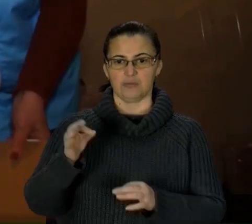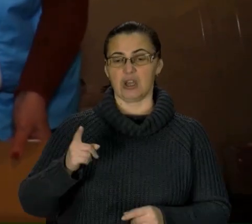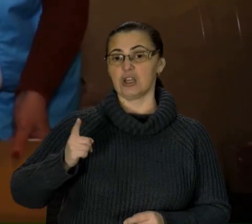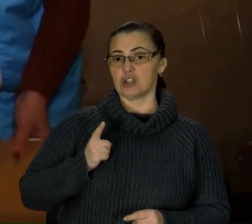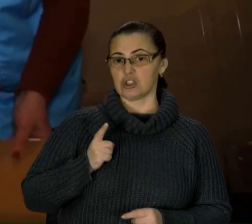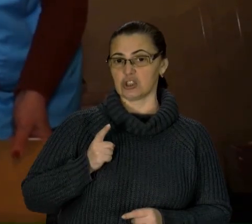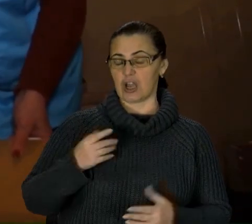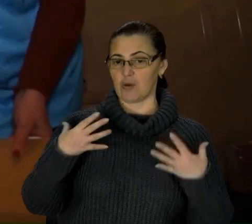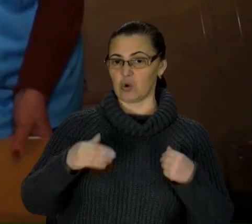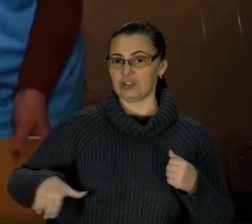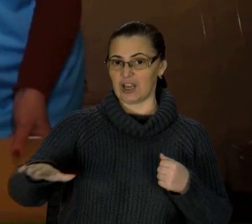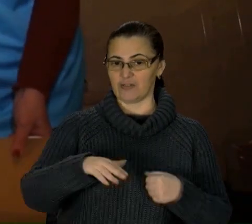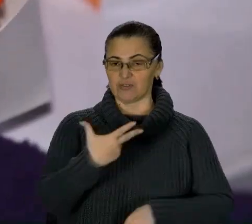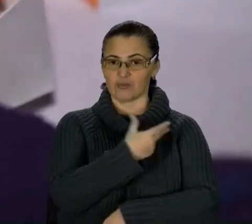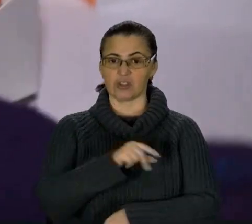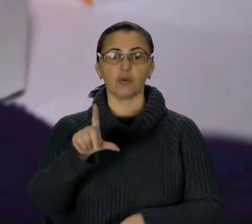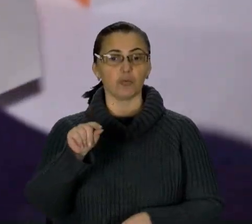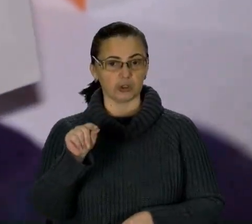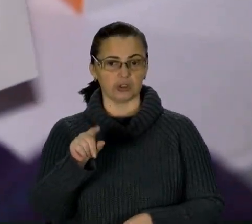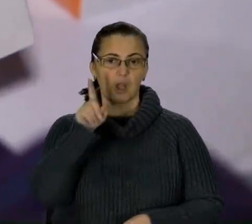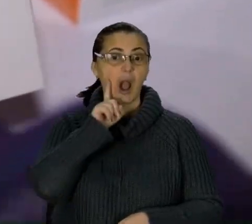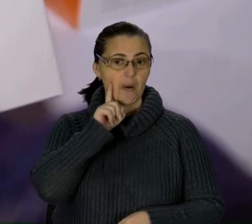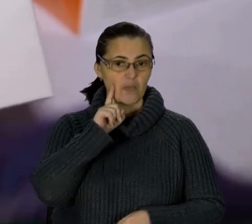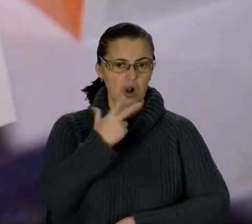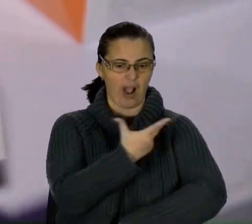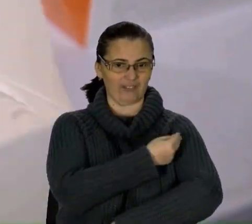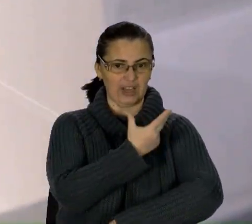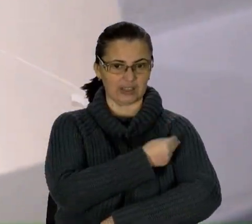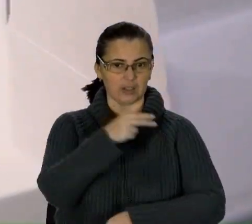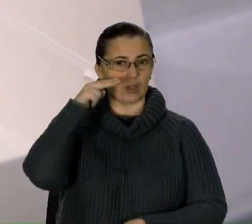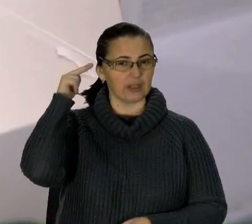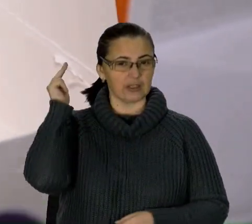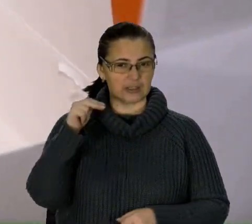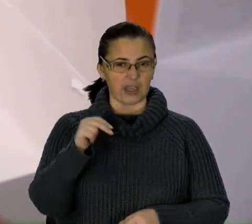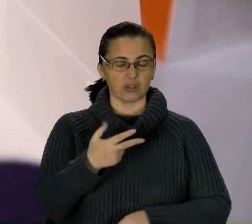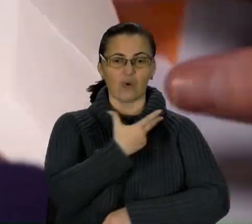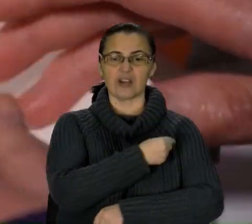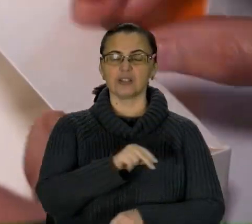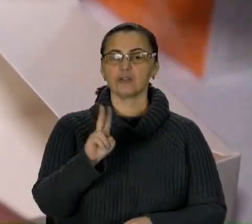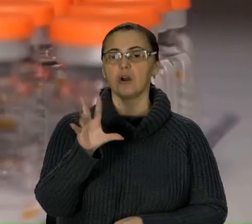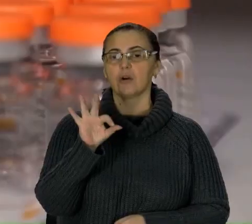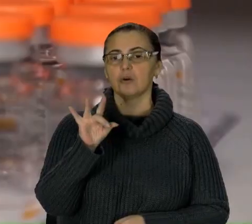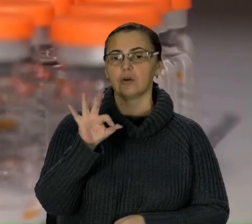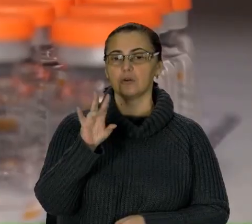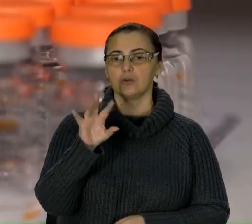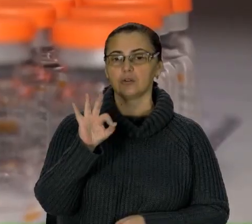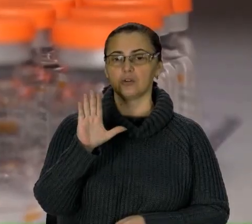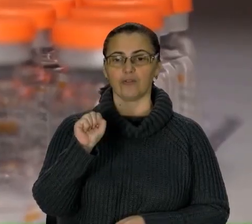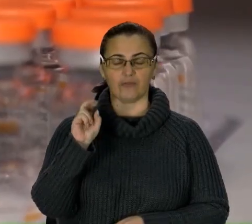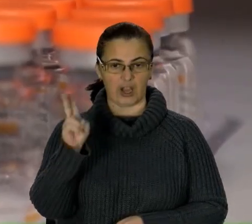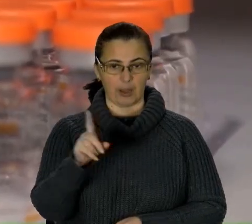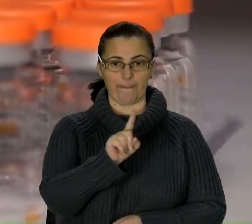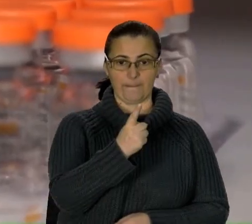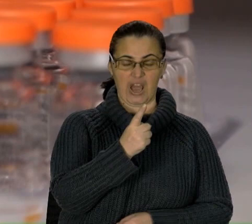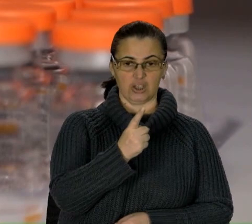понеділок, а поки ж мешканців розпочали щеплювати китайською вакциною Коронавак. Вводитимуть дві дози препарату з проміжком